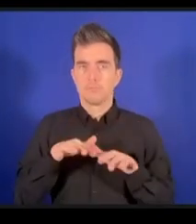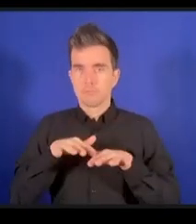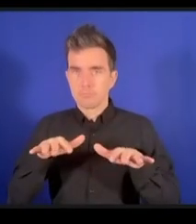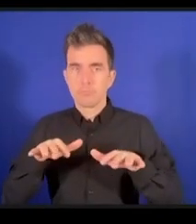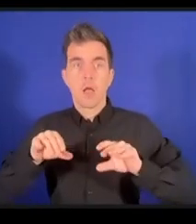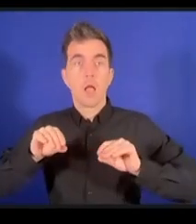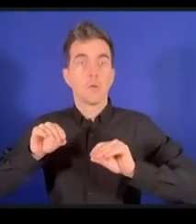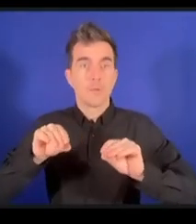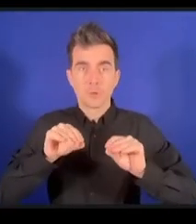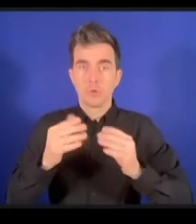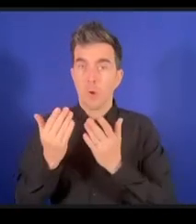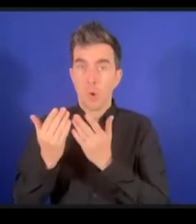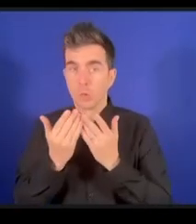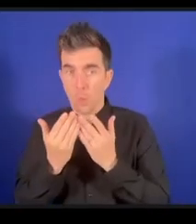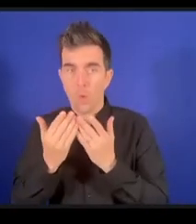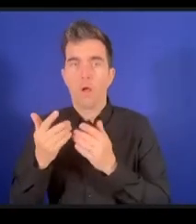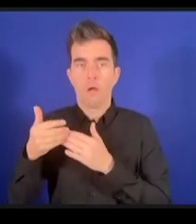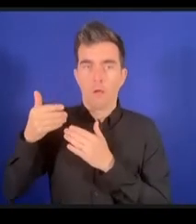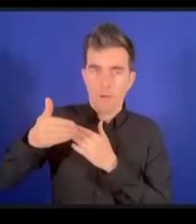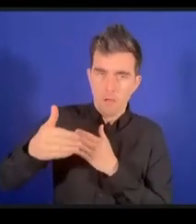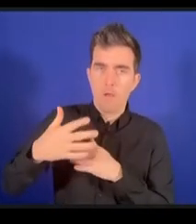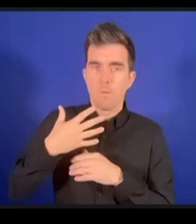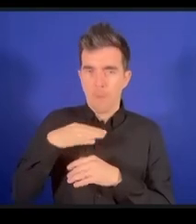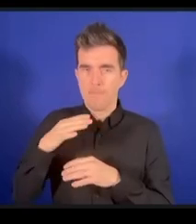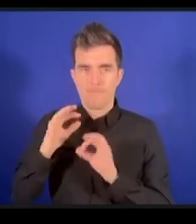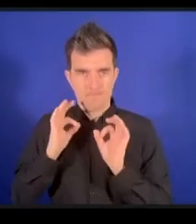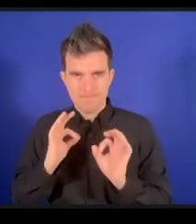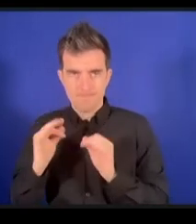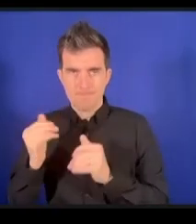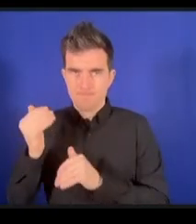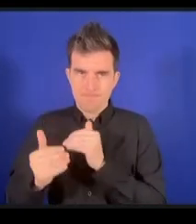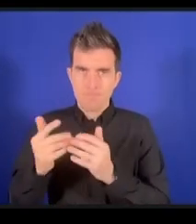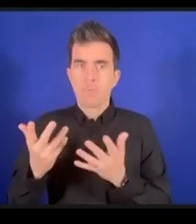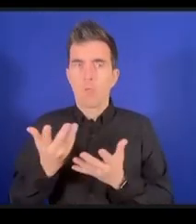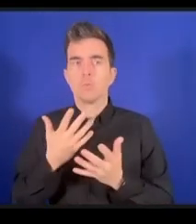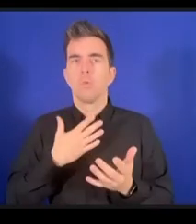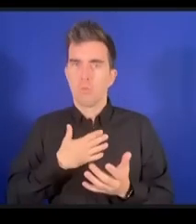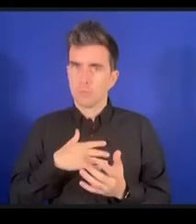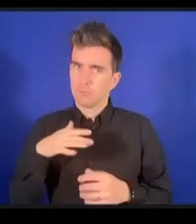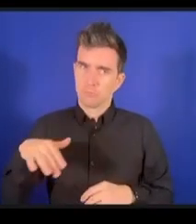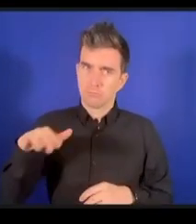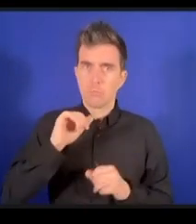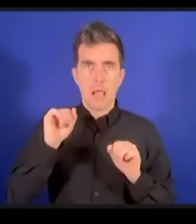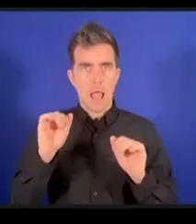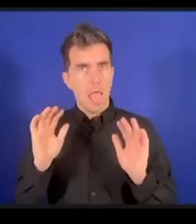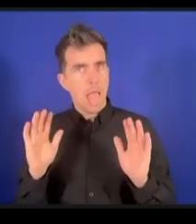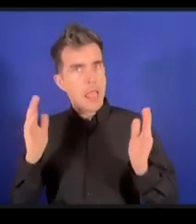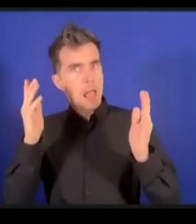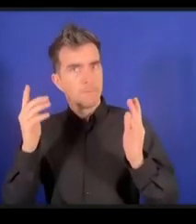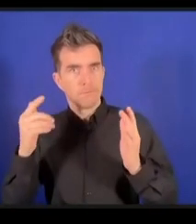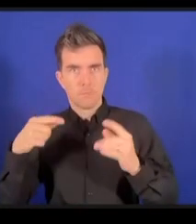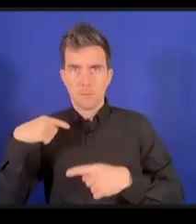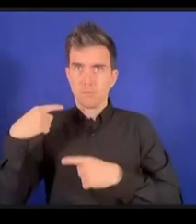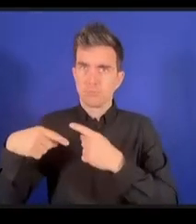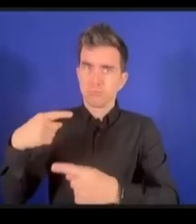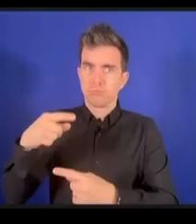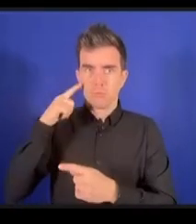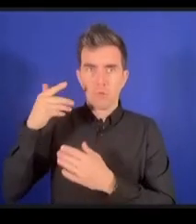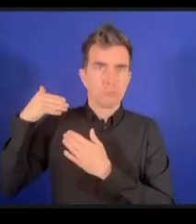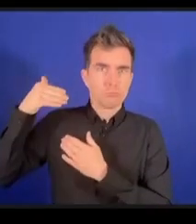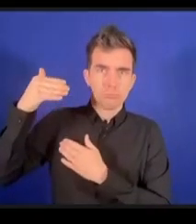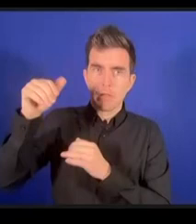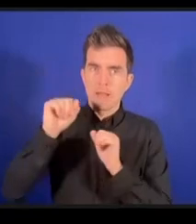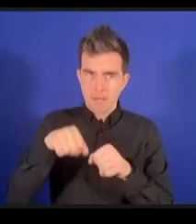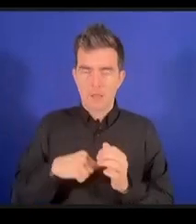et diffuser parmi les élèves ce qui est possible dans cette nouvelle génération pour faire en sorte que l